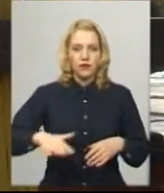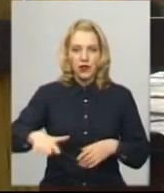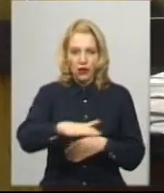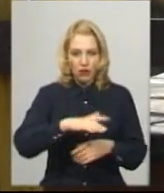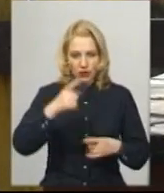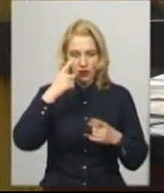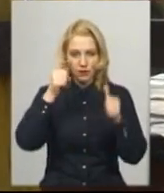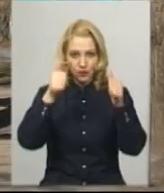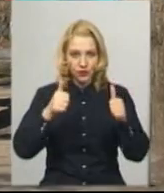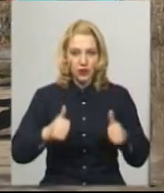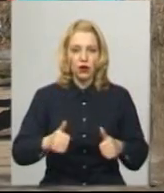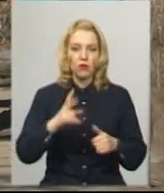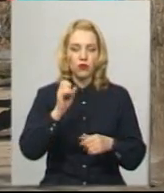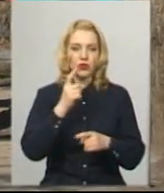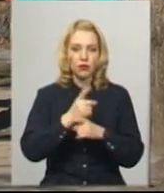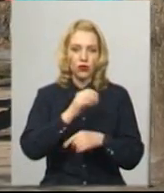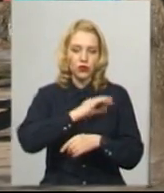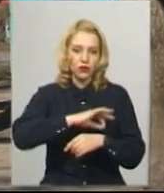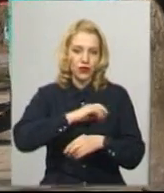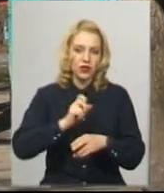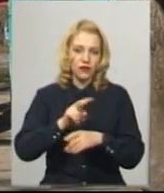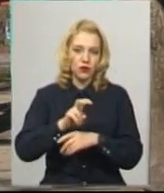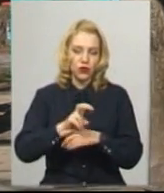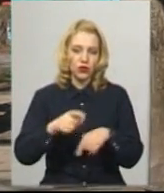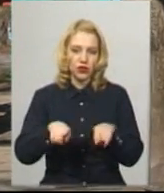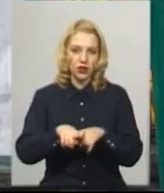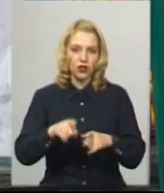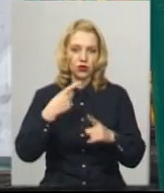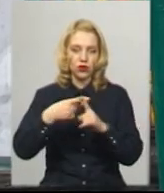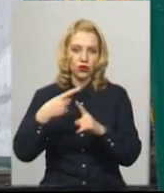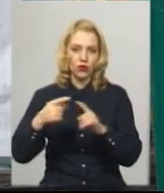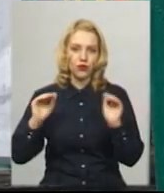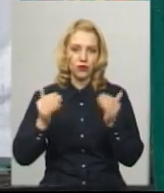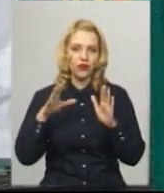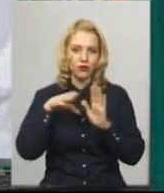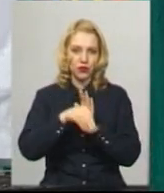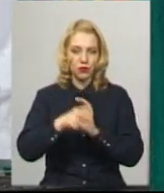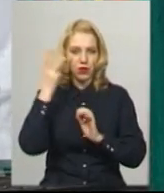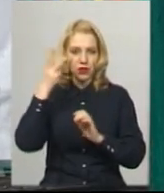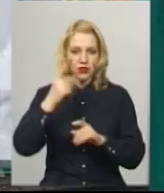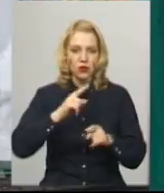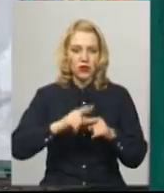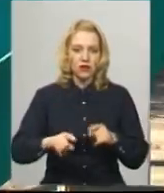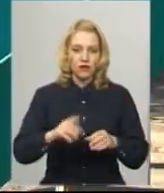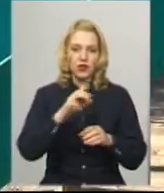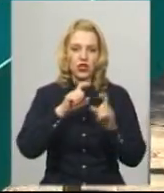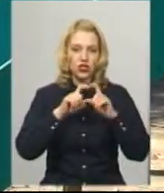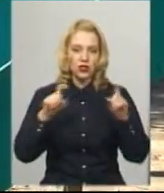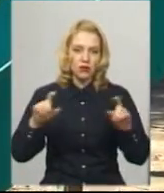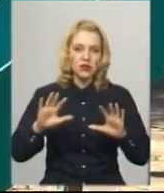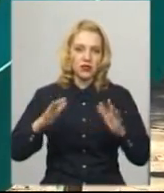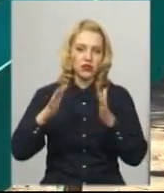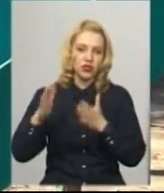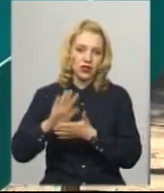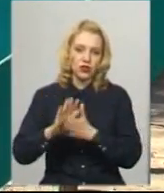попереджувальні написи про заборону користування та відвідування. Такі додаткові обмеження ввів Хмельницький оперативний штаб з надзвичайних ситуацій, каже